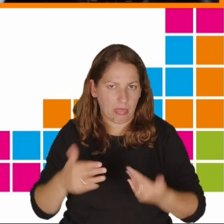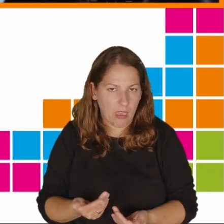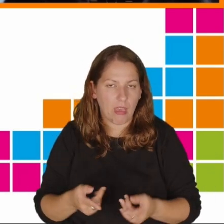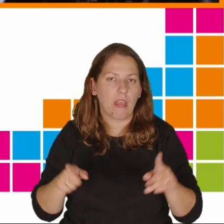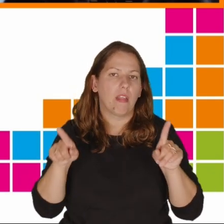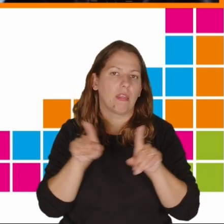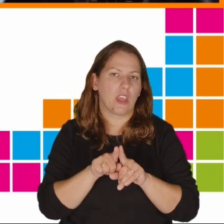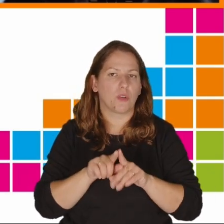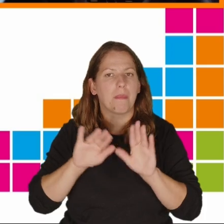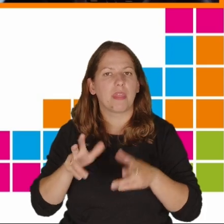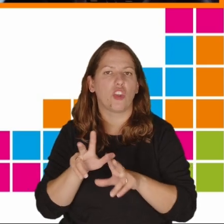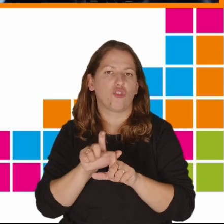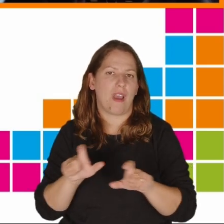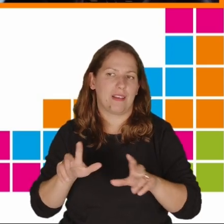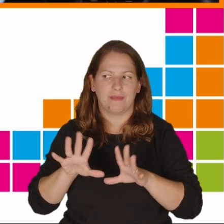czasu spędzają z rodziną.